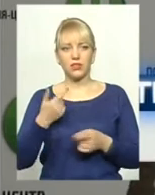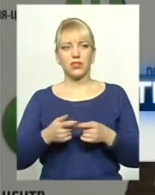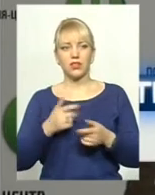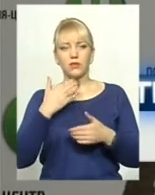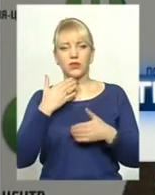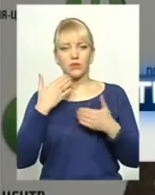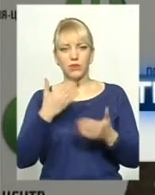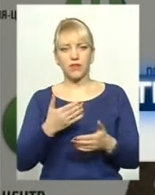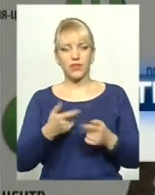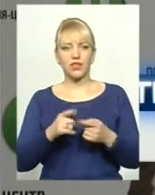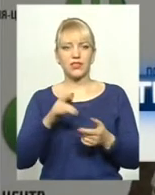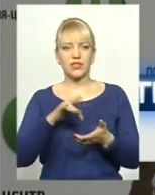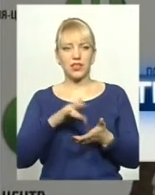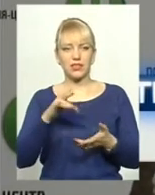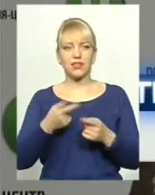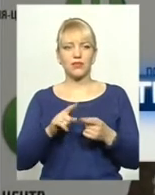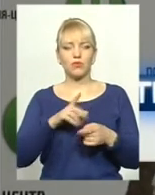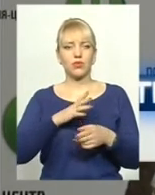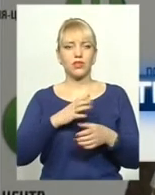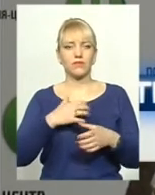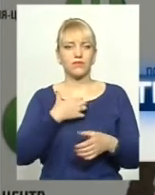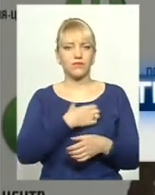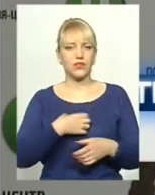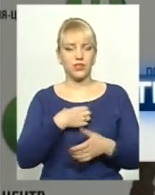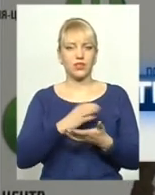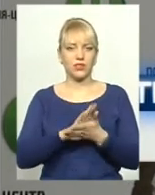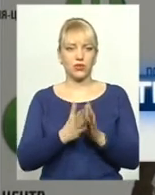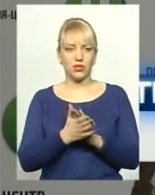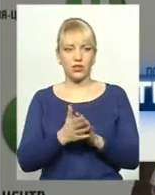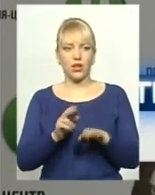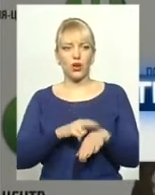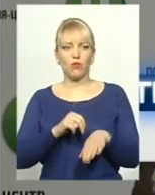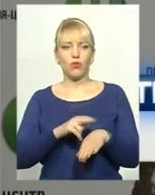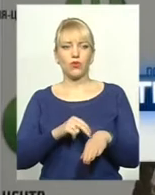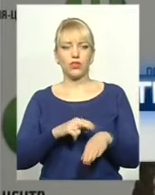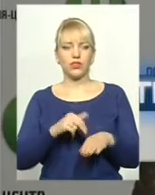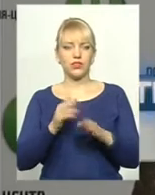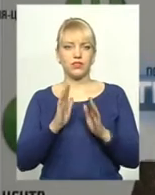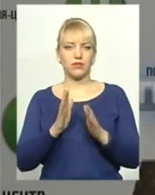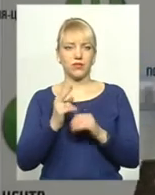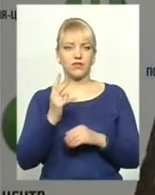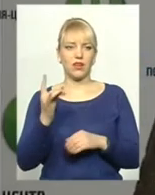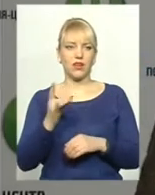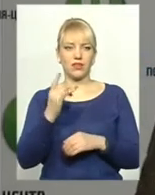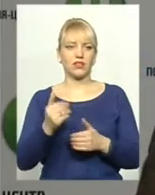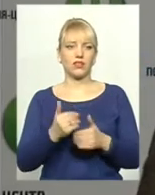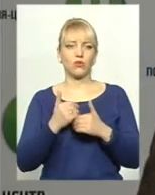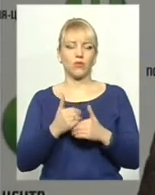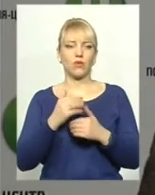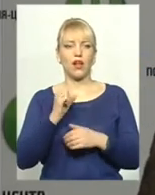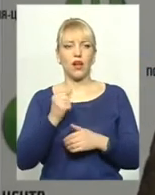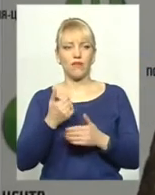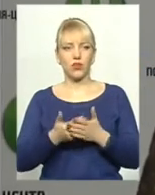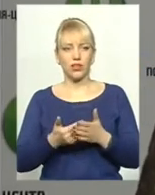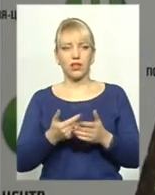тваринами. Це були екстремальні ситуації. Поліція ми вже разів два і допомогла. А